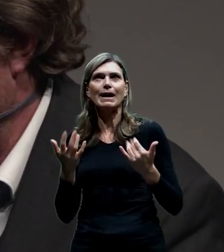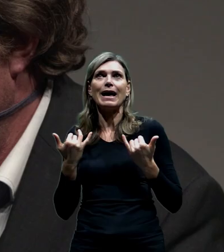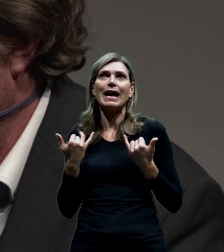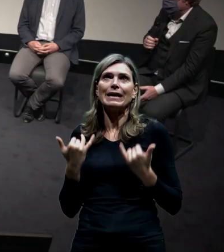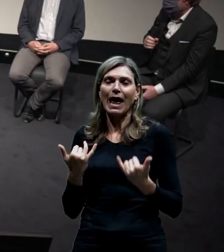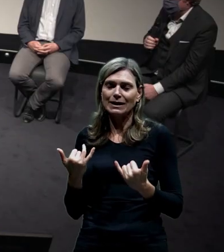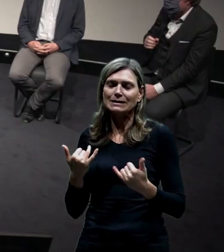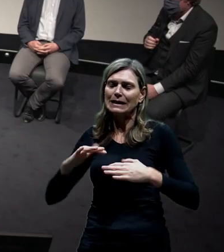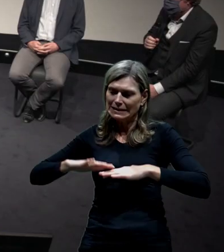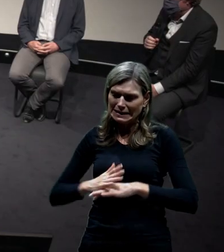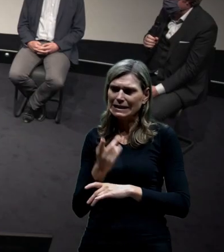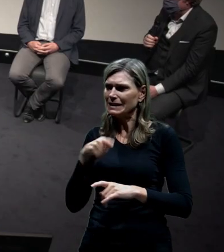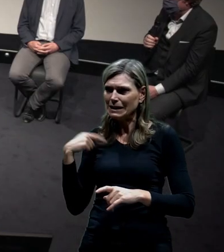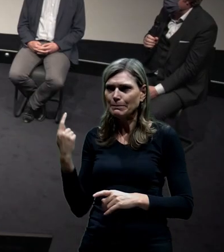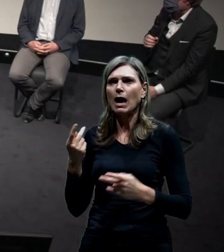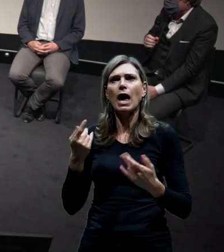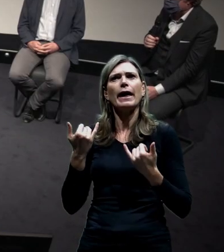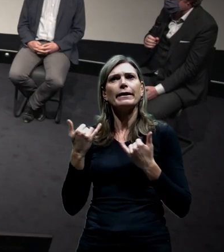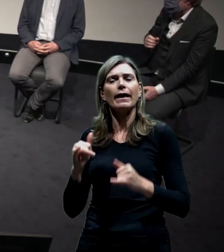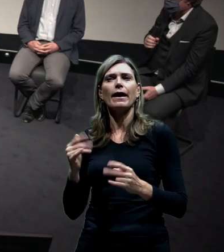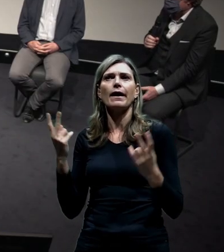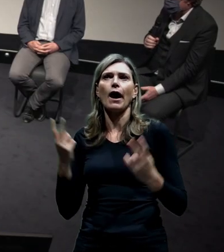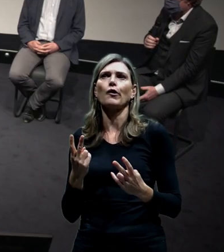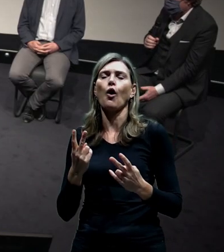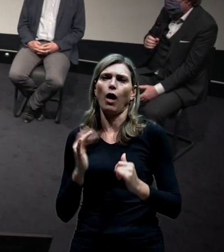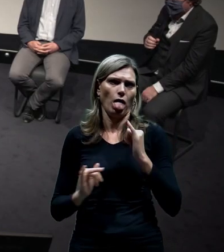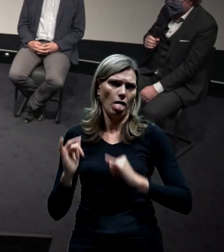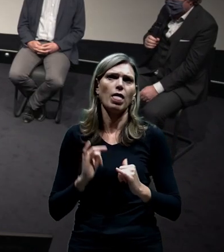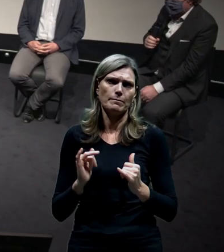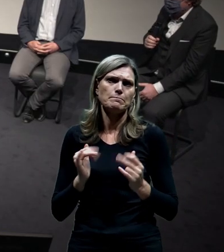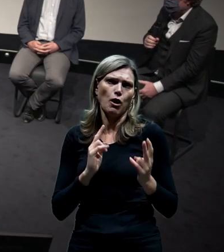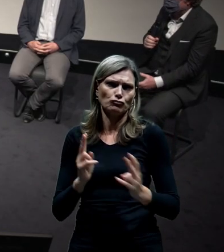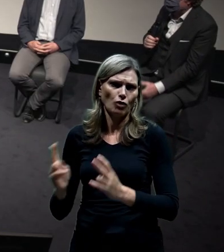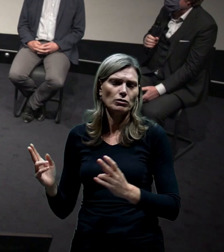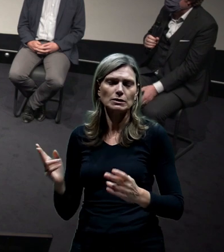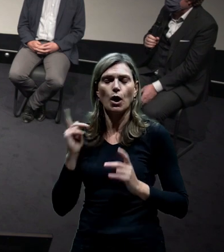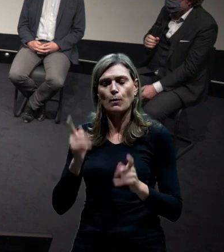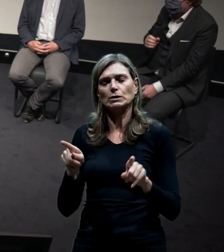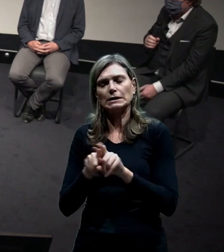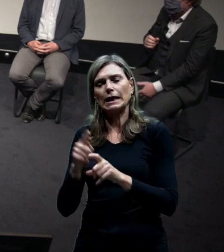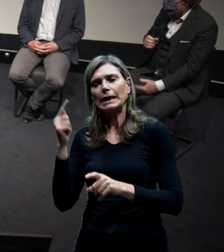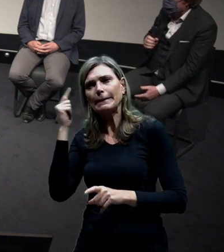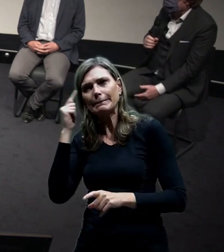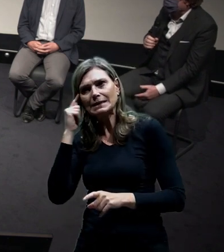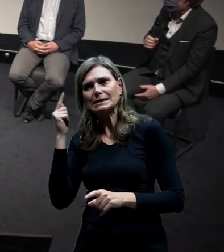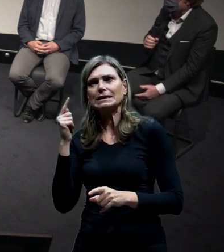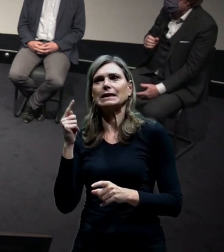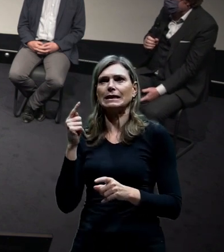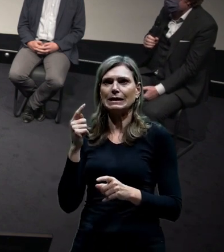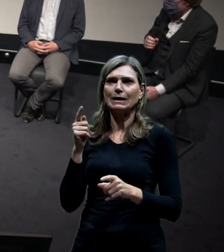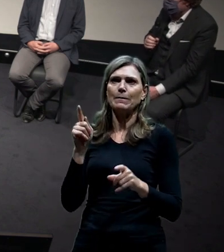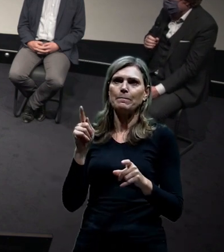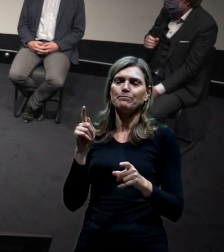době zvlášť pociťujeme nějaké omezené množství jako prostředků. A musí zvažovat ten podíl té